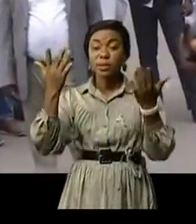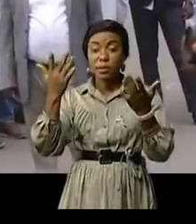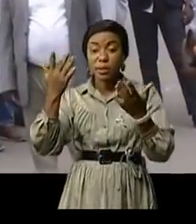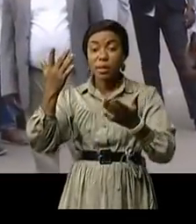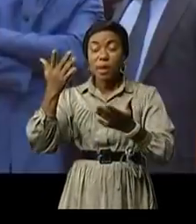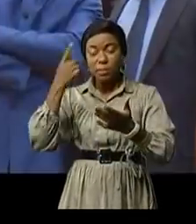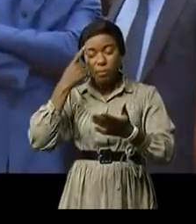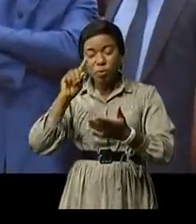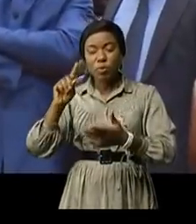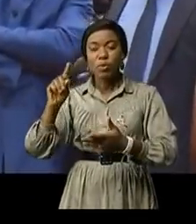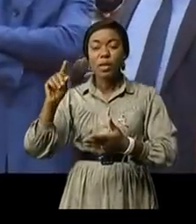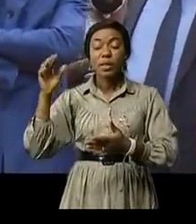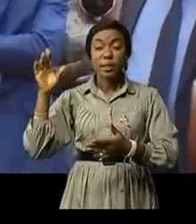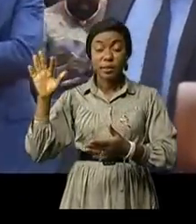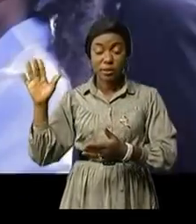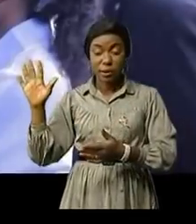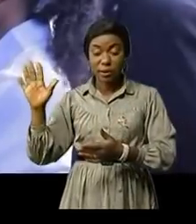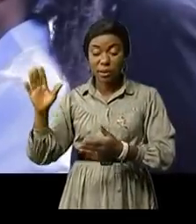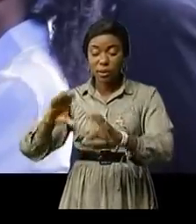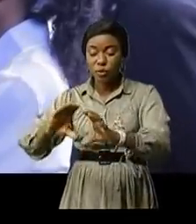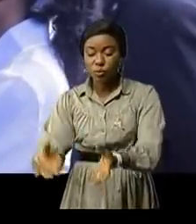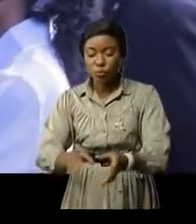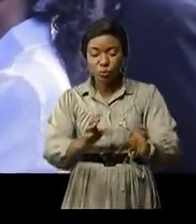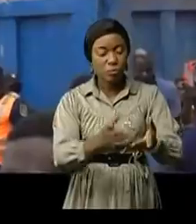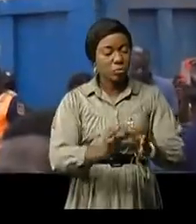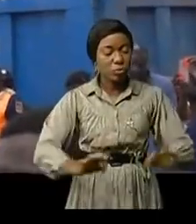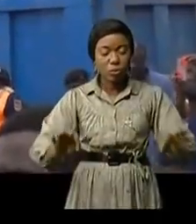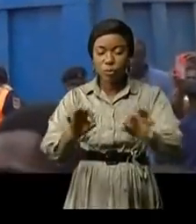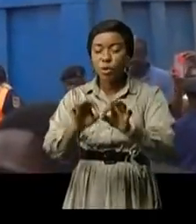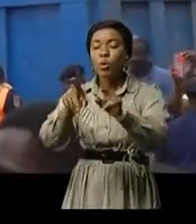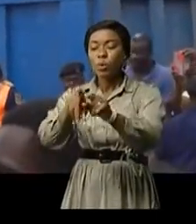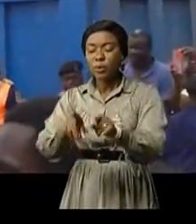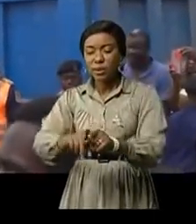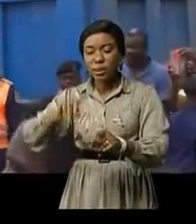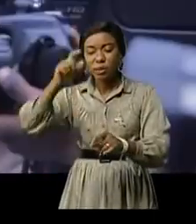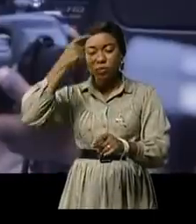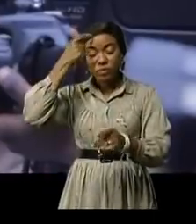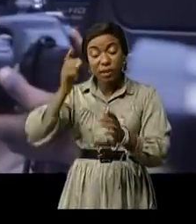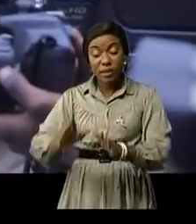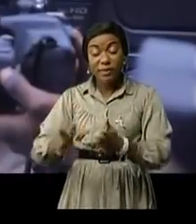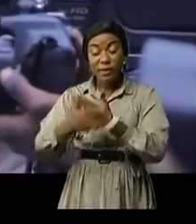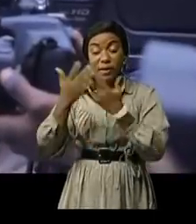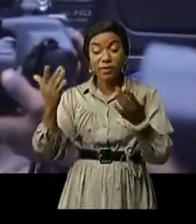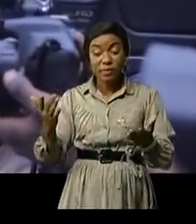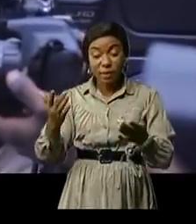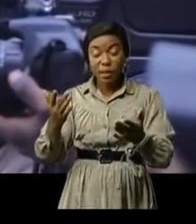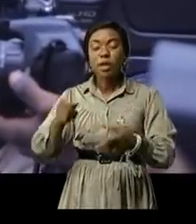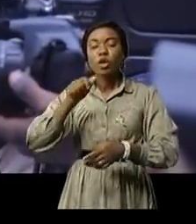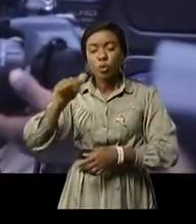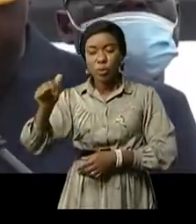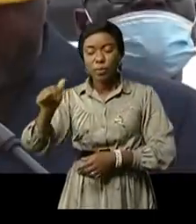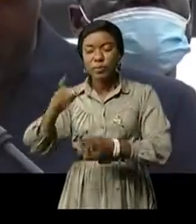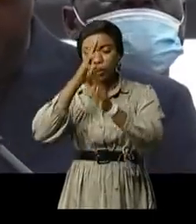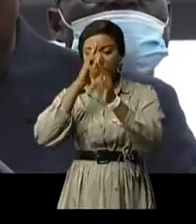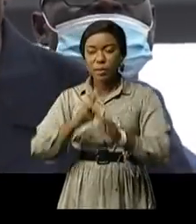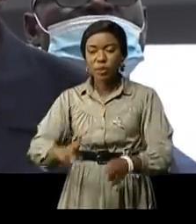selon lui, a respecté toutes les normes de passation de marché. Pour sa part, le gouverneur de la ville-province Kinshasa, Jean-Tinim Goubila, a rendu hommage